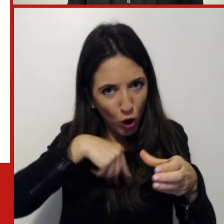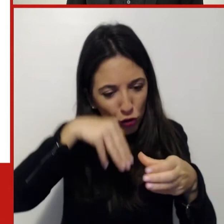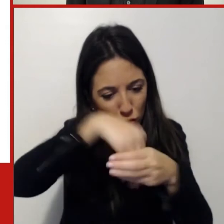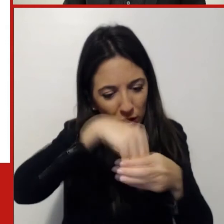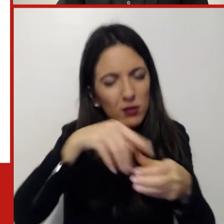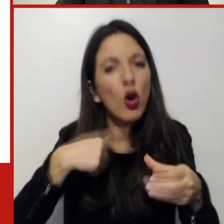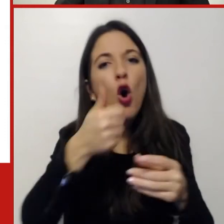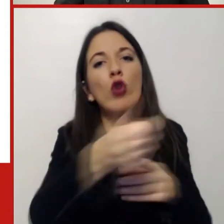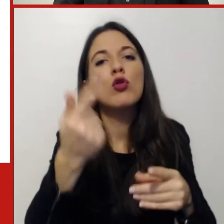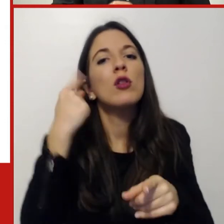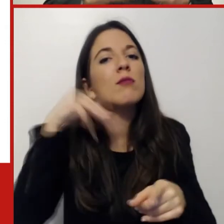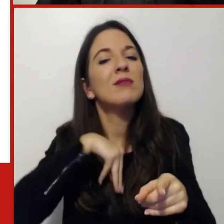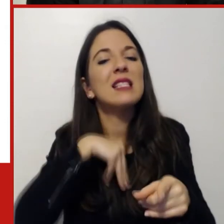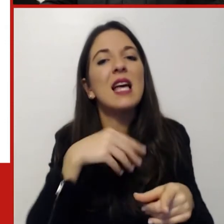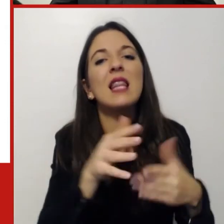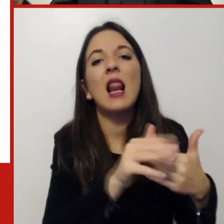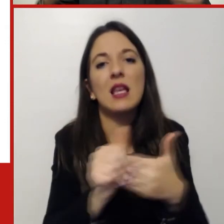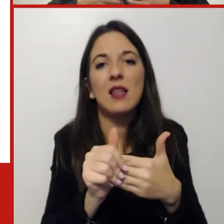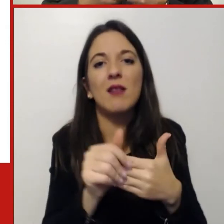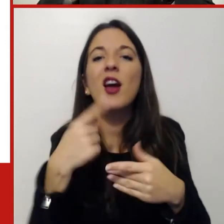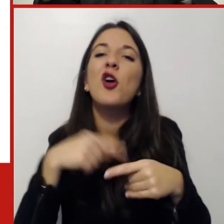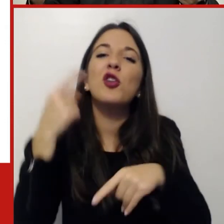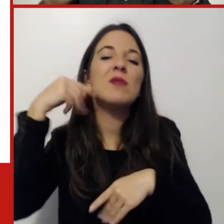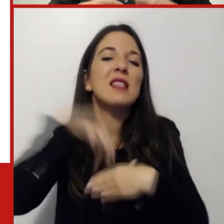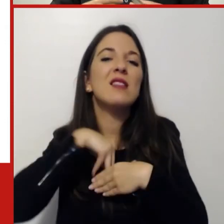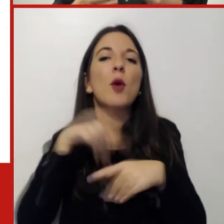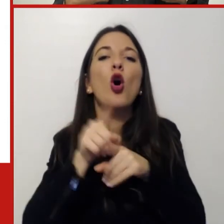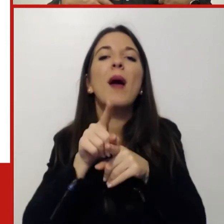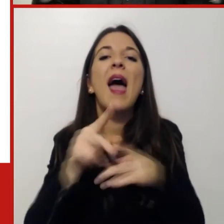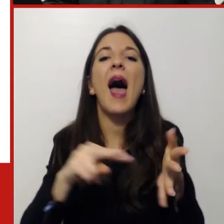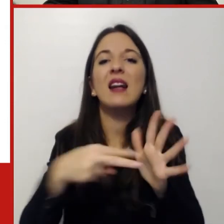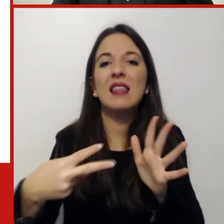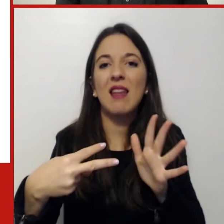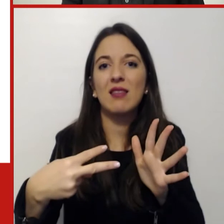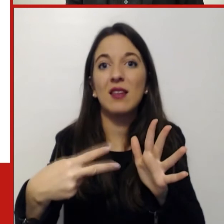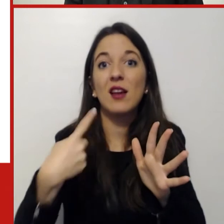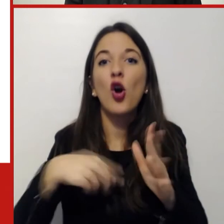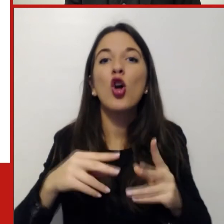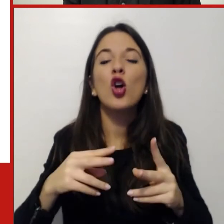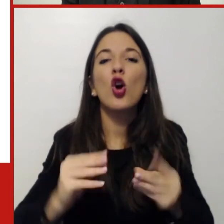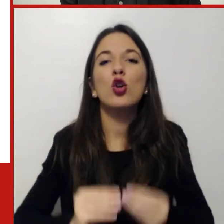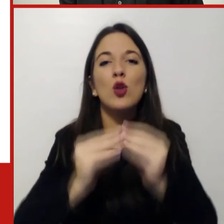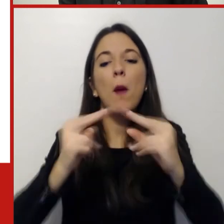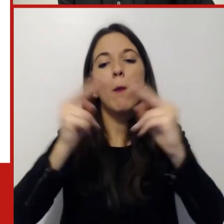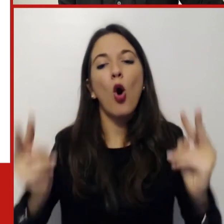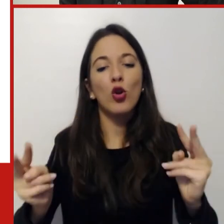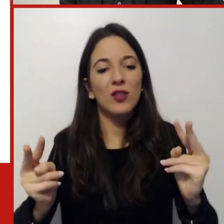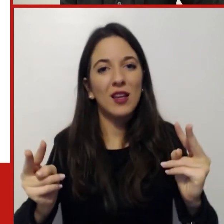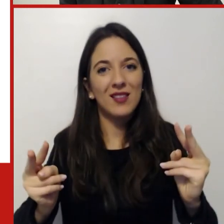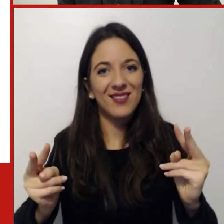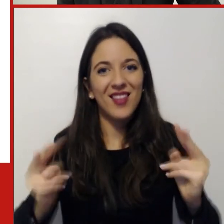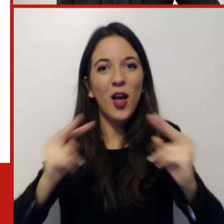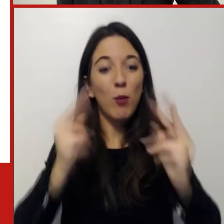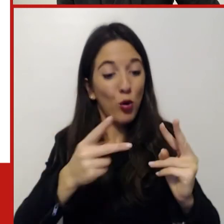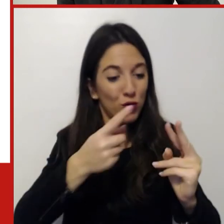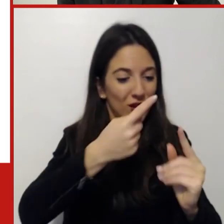degli architetti architetti che costruiscono ponti di significato di appartenenza per noi e per le nostre per i nostri